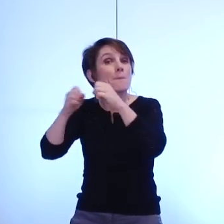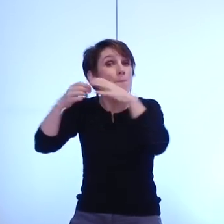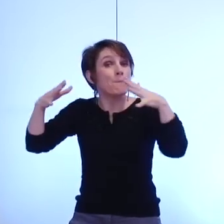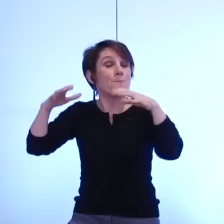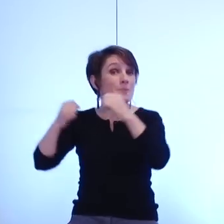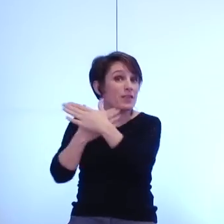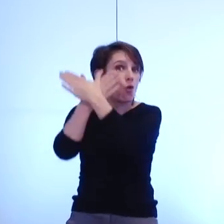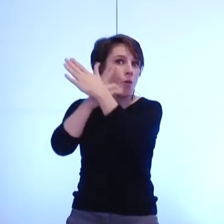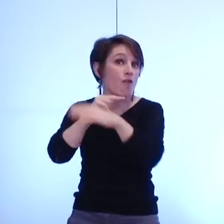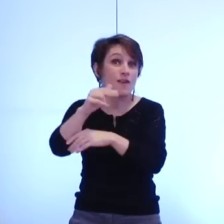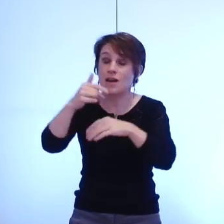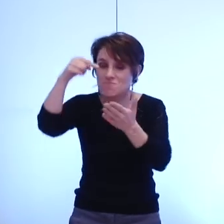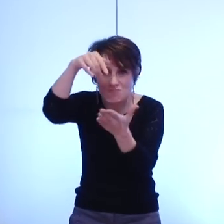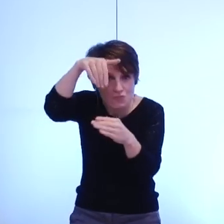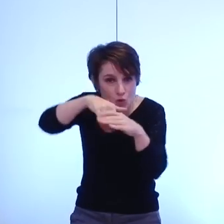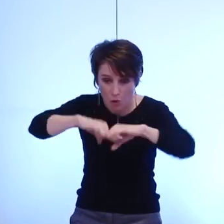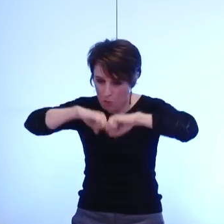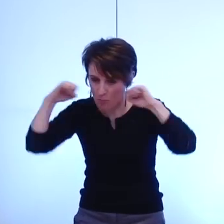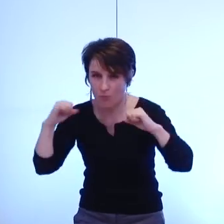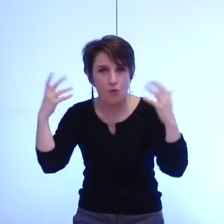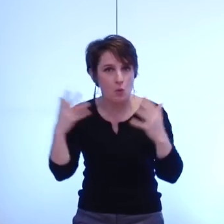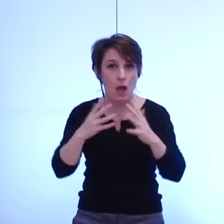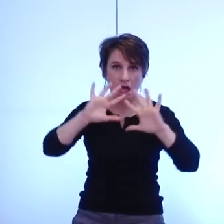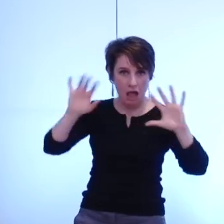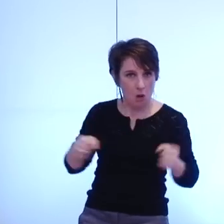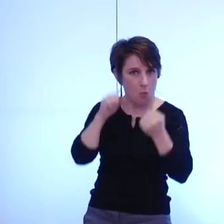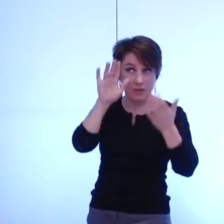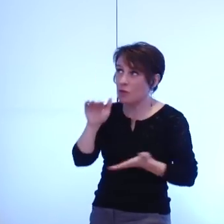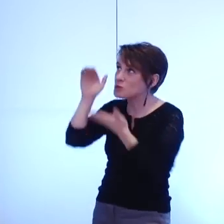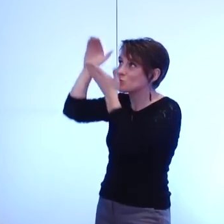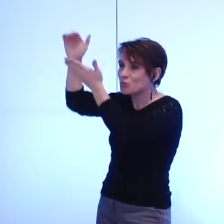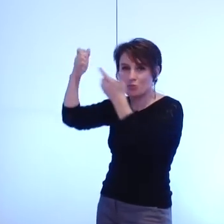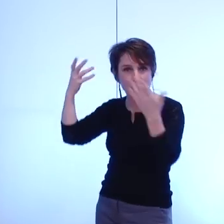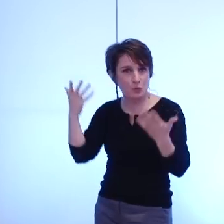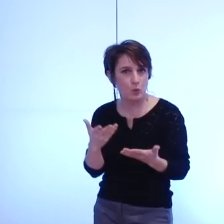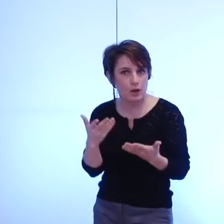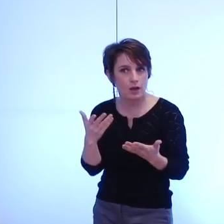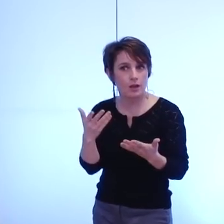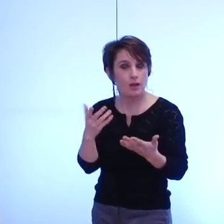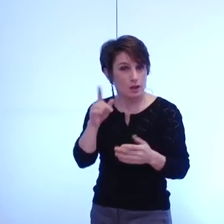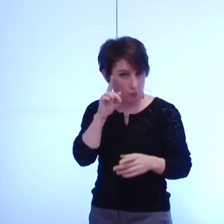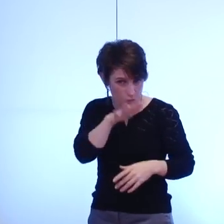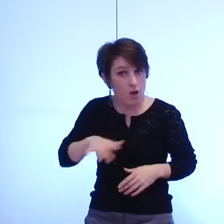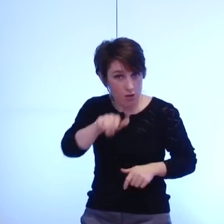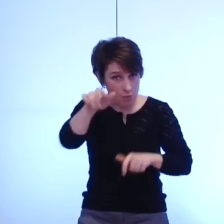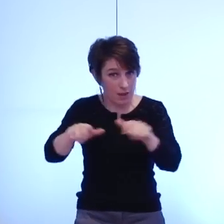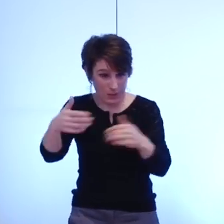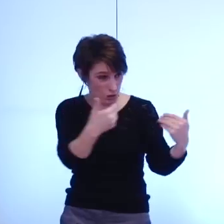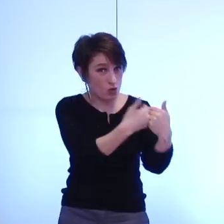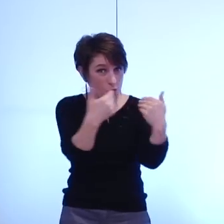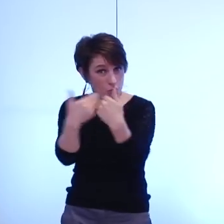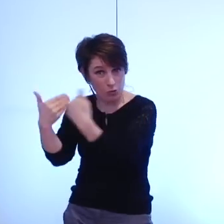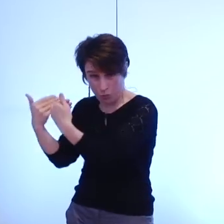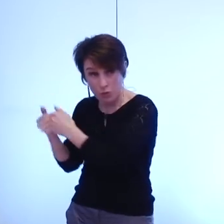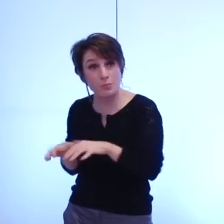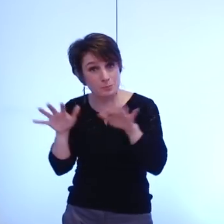transferts de compétences ce qu'ils allaient justement déclencher parce que la demande de proximité est forte à notre